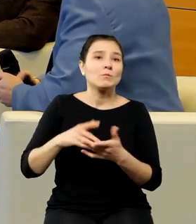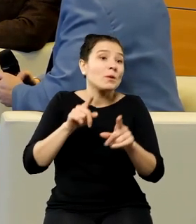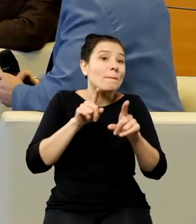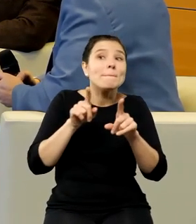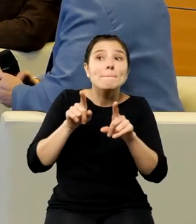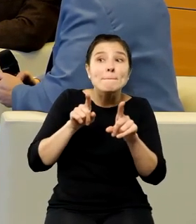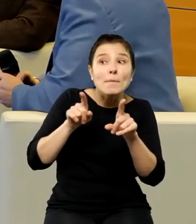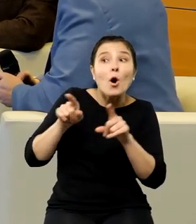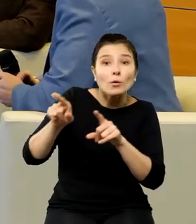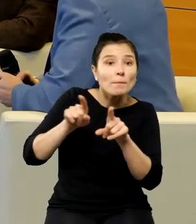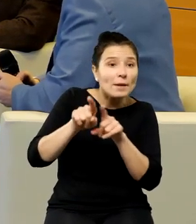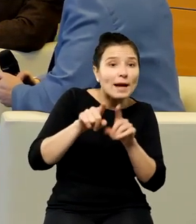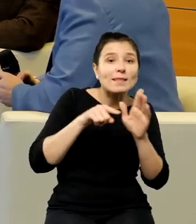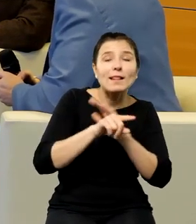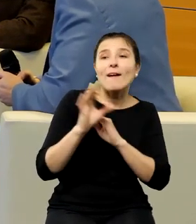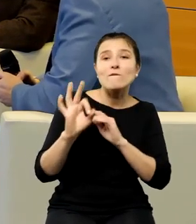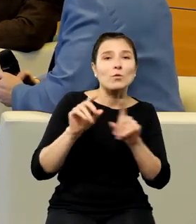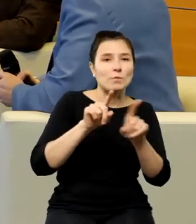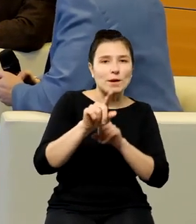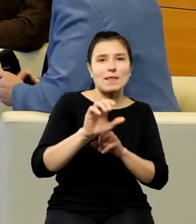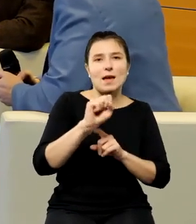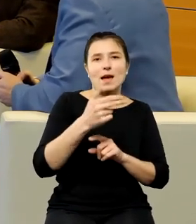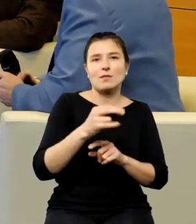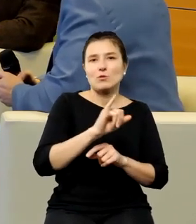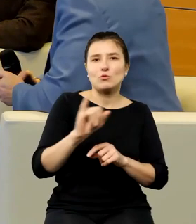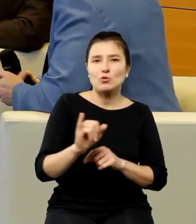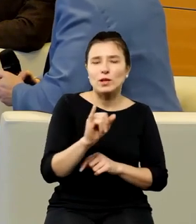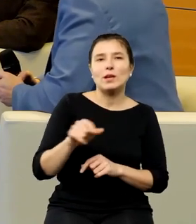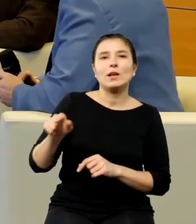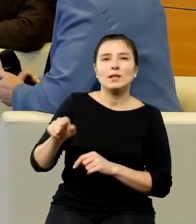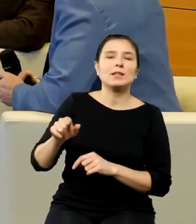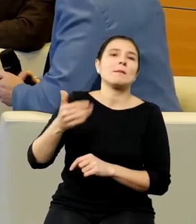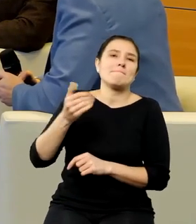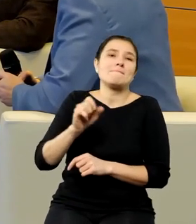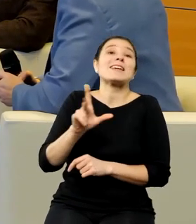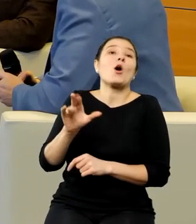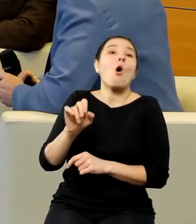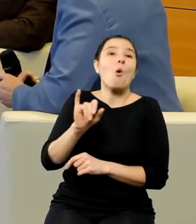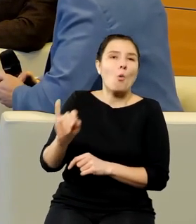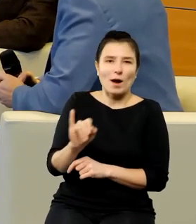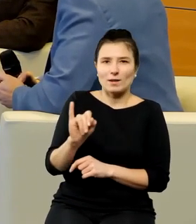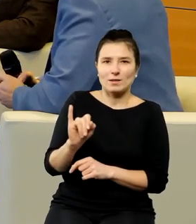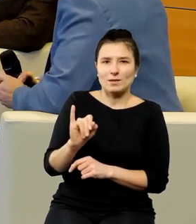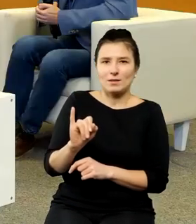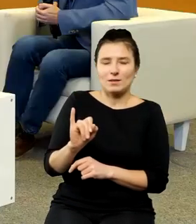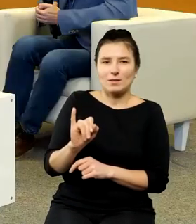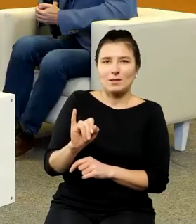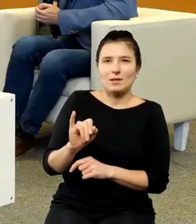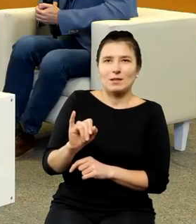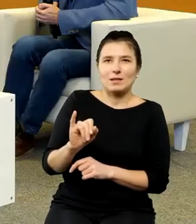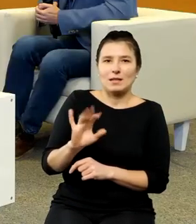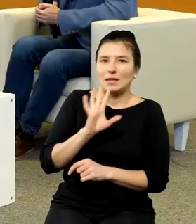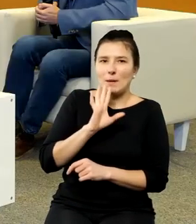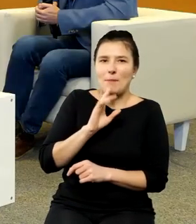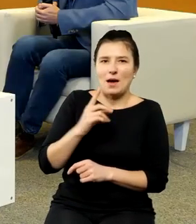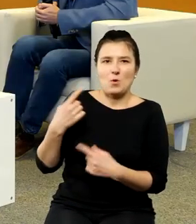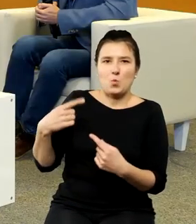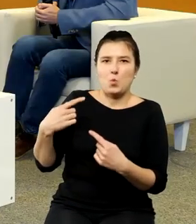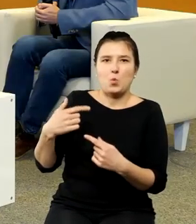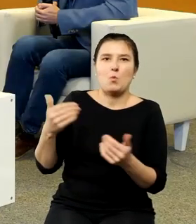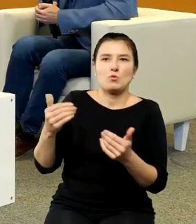brata Andrzeja, jest panem Mikołajem Kopernikiem, więc raczej, poza tym nie mógłby być kanonikiem, gdyby nie był